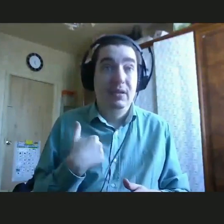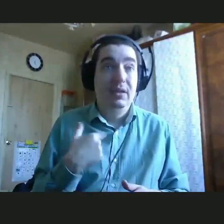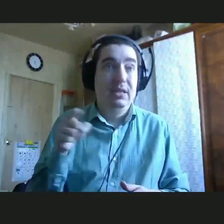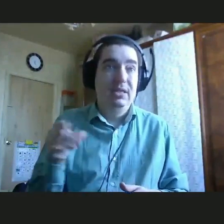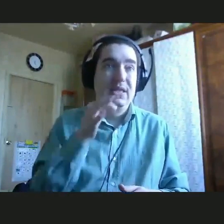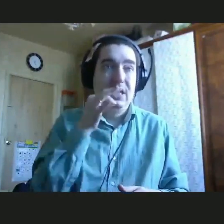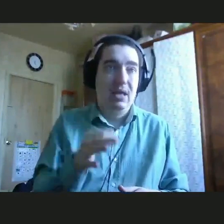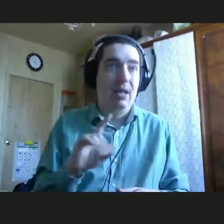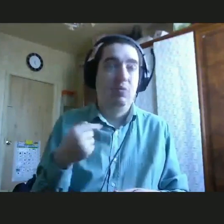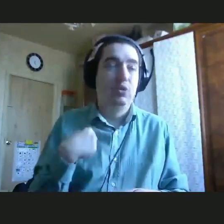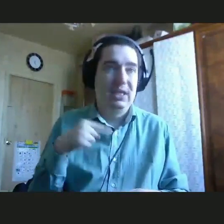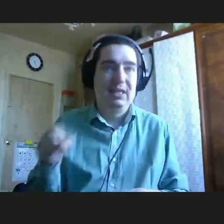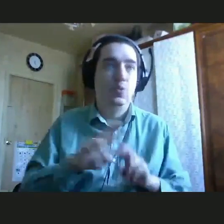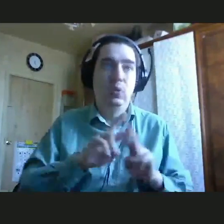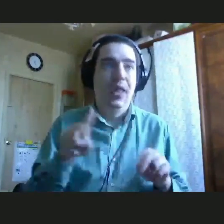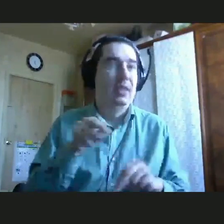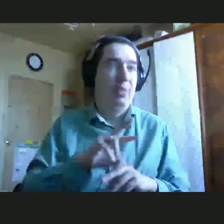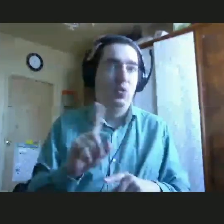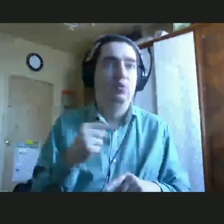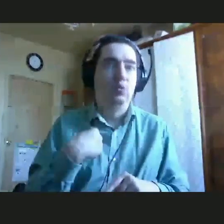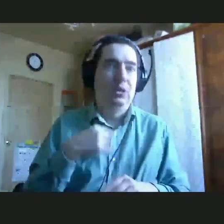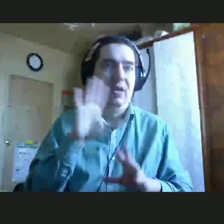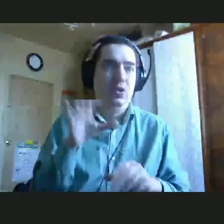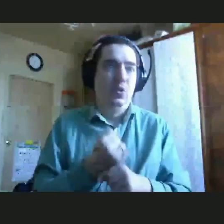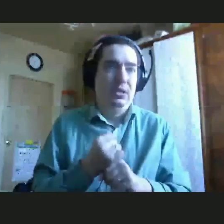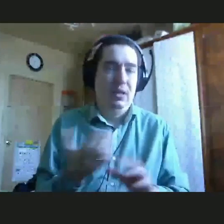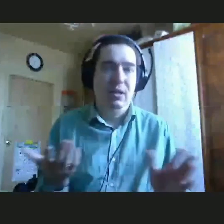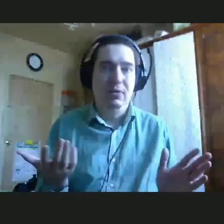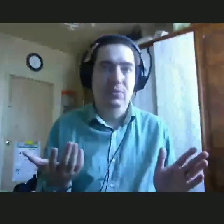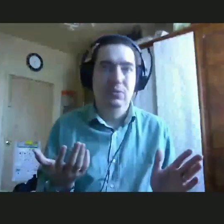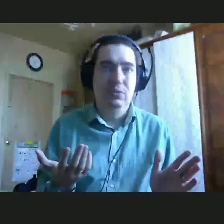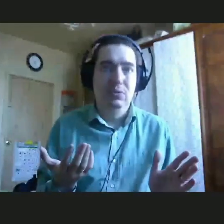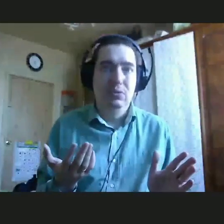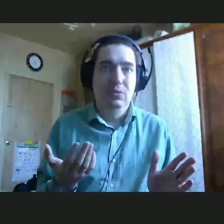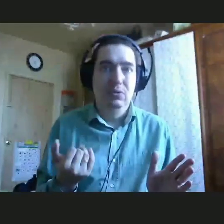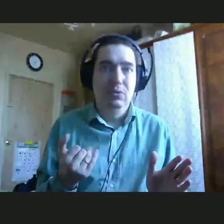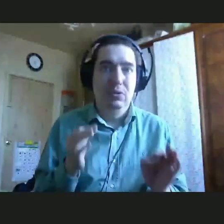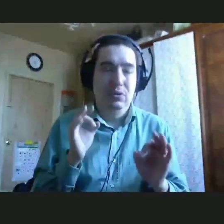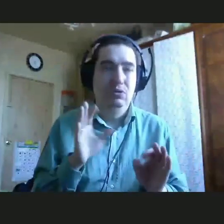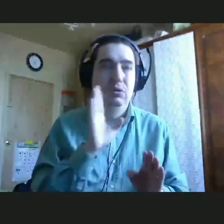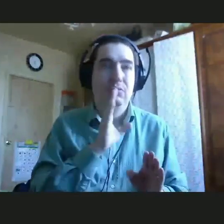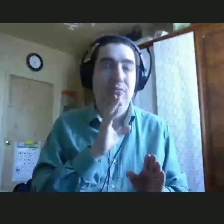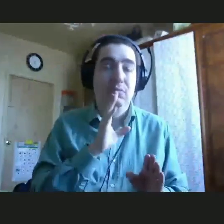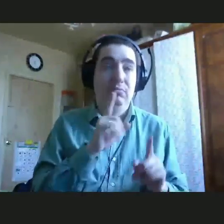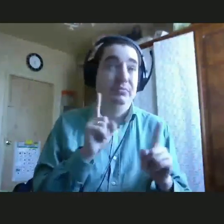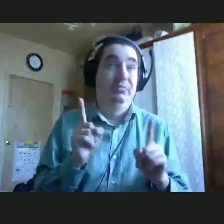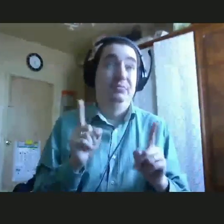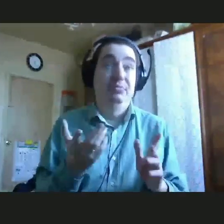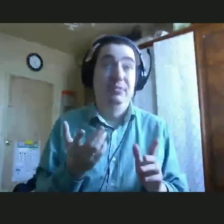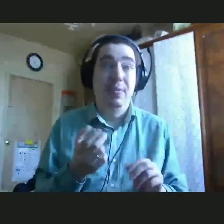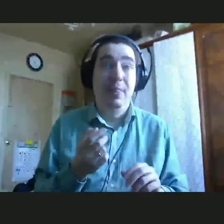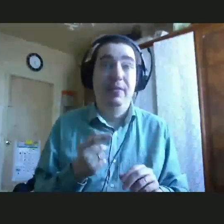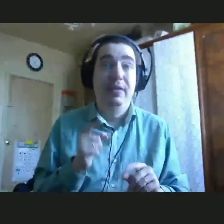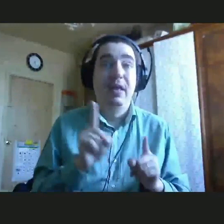пойдешь, потому что я не буду завязывать себе шнурки. Либо ты завяжешь их сам, либо ты пойдешь с развязанными шнурками. И такой